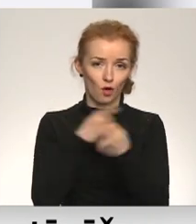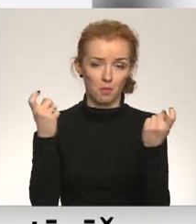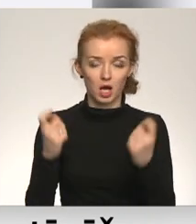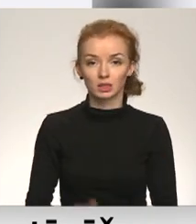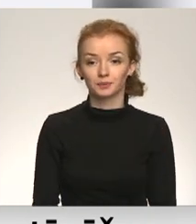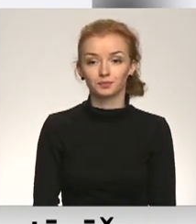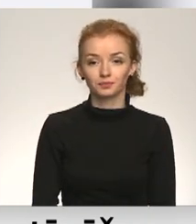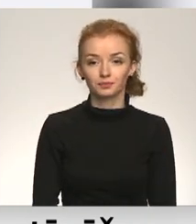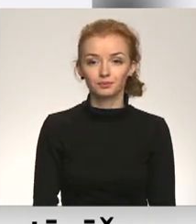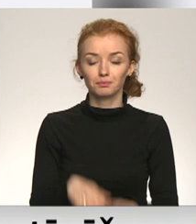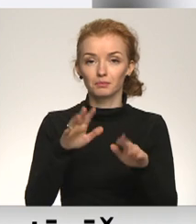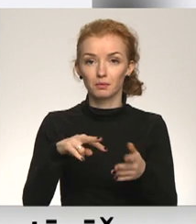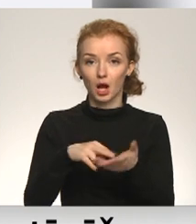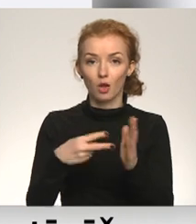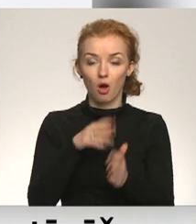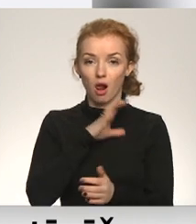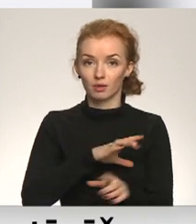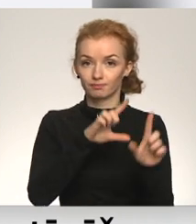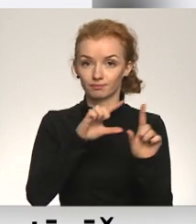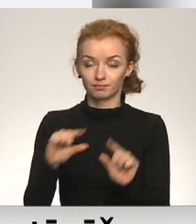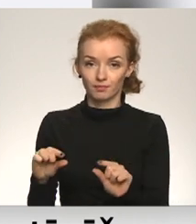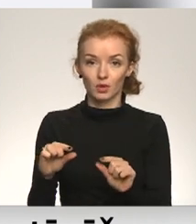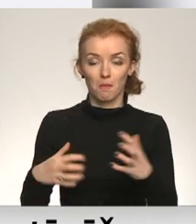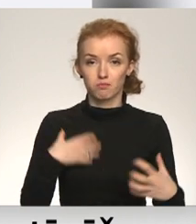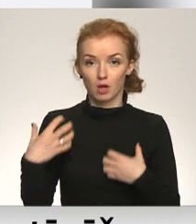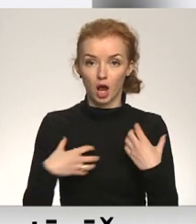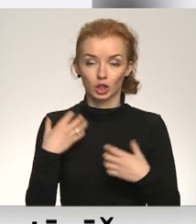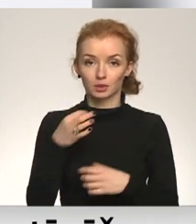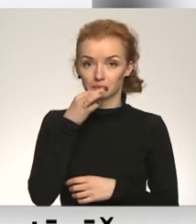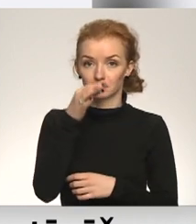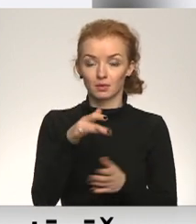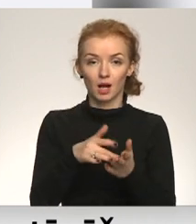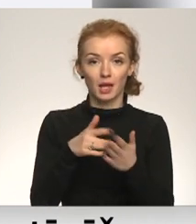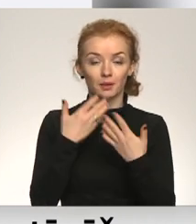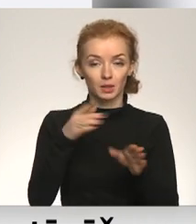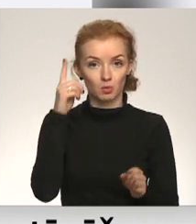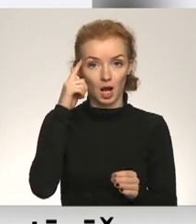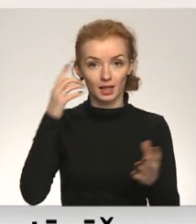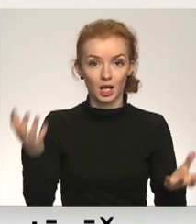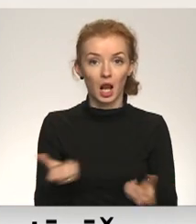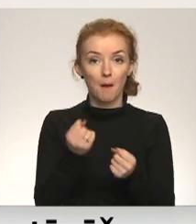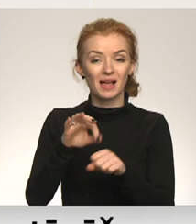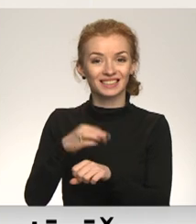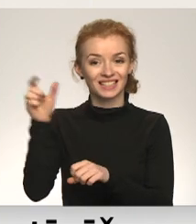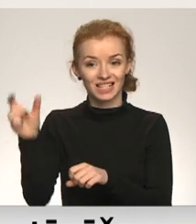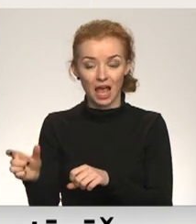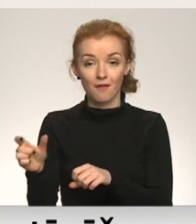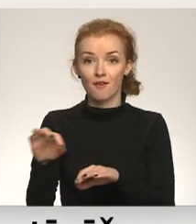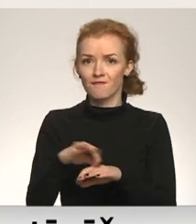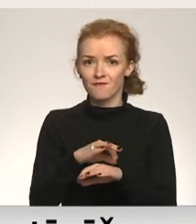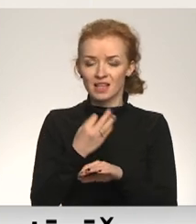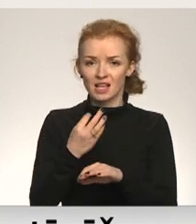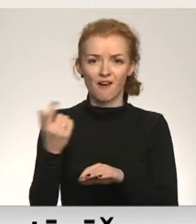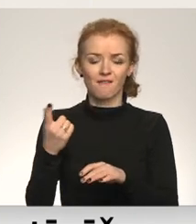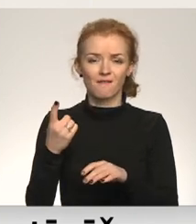Par planūtu atalgojumu samazinājumu savas bažas TV kurzem paudu, kāda durbas brīvprātīgā glābēja sieva. Viņas vīrs nebija ar to mieru un